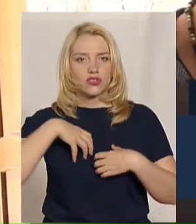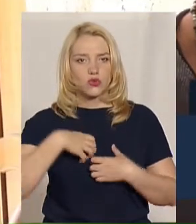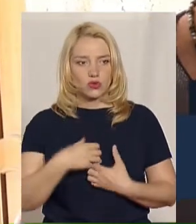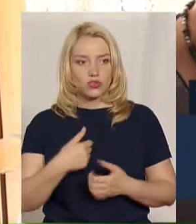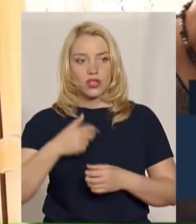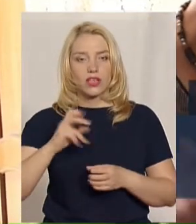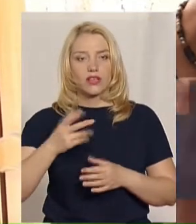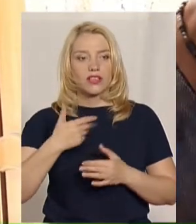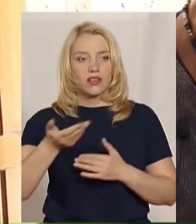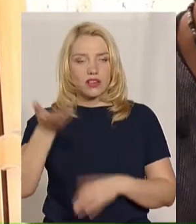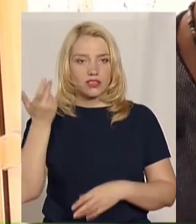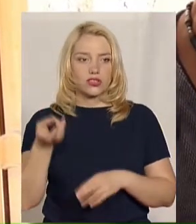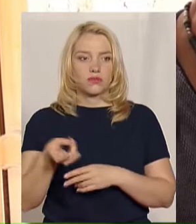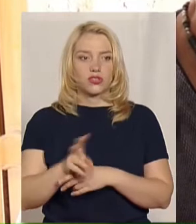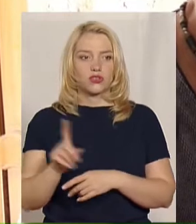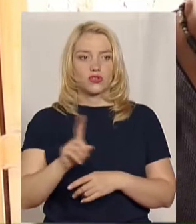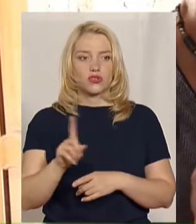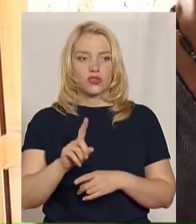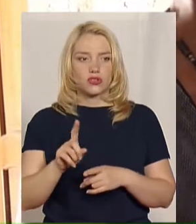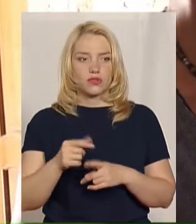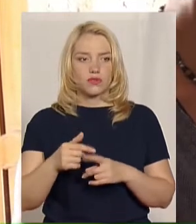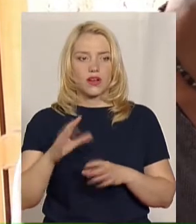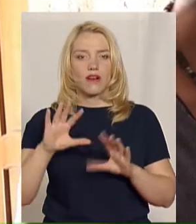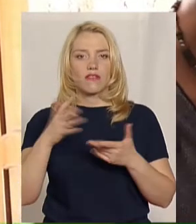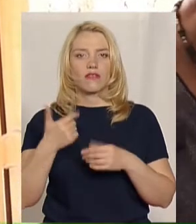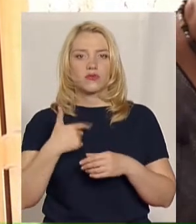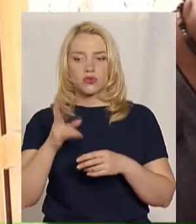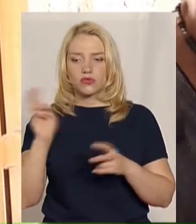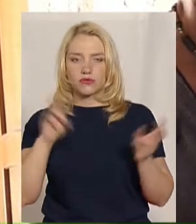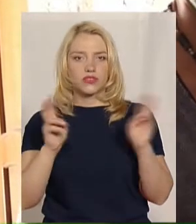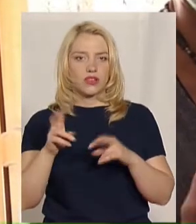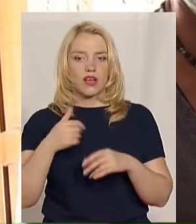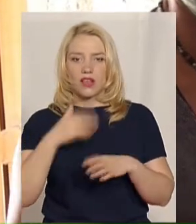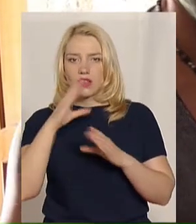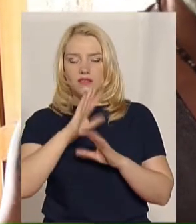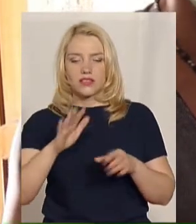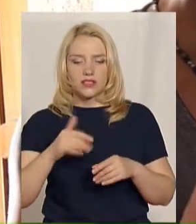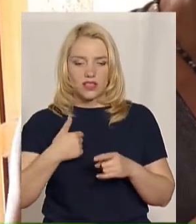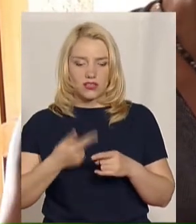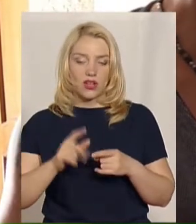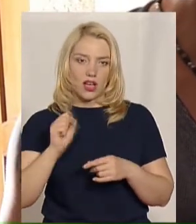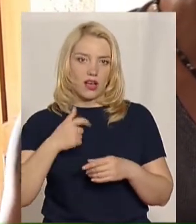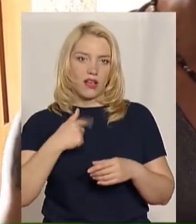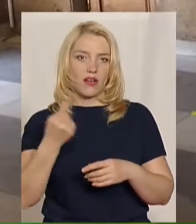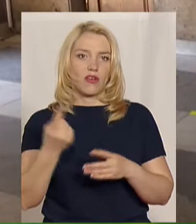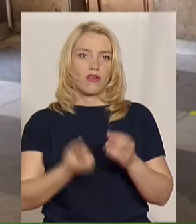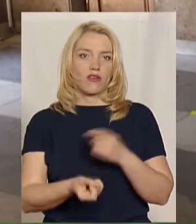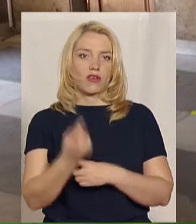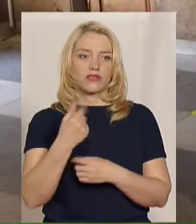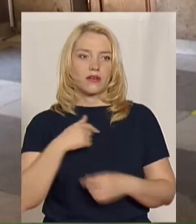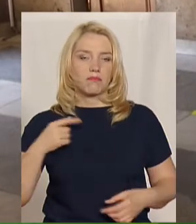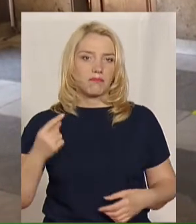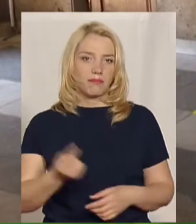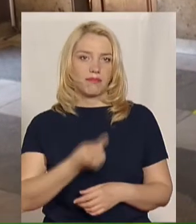раніше прийшов, думав, що всі підуть в кінотеатр, я, вважаю, це перший, щоб зарані взяти, щоб були бюлети, а потім вже 50-500 кіл. Фойє